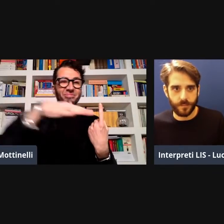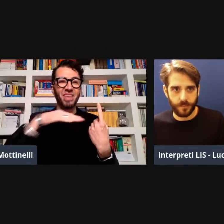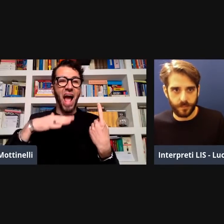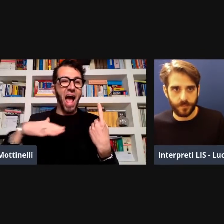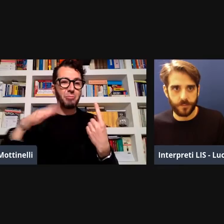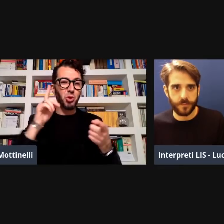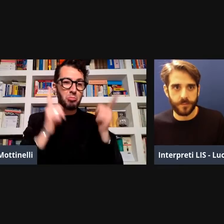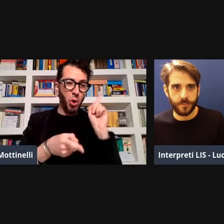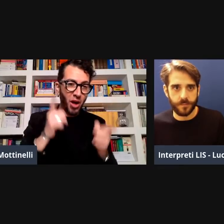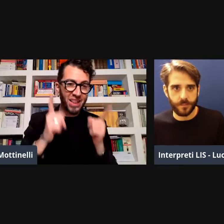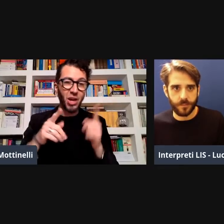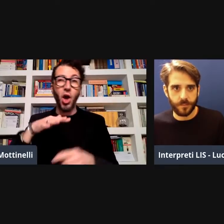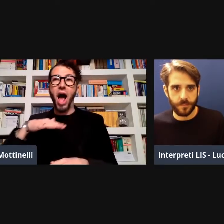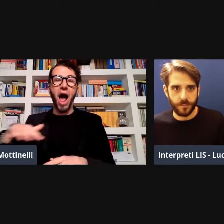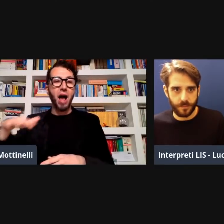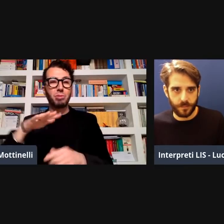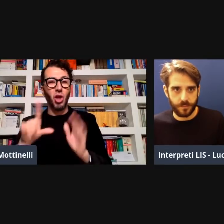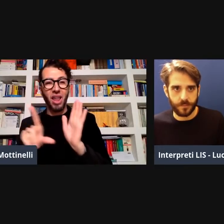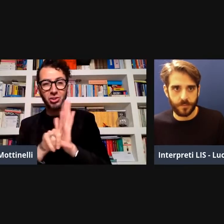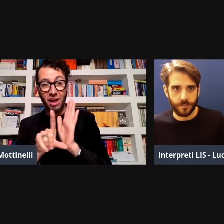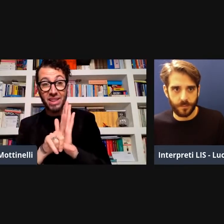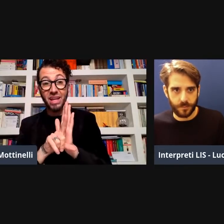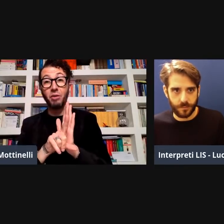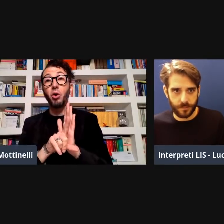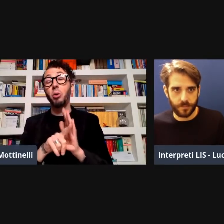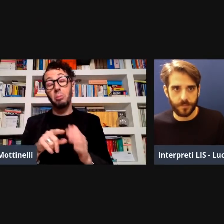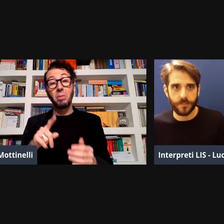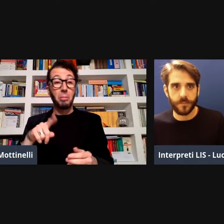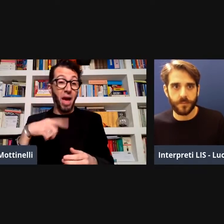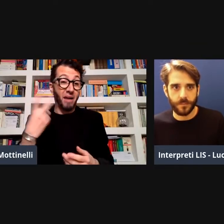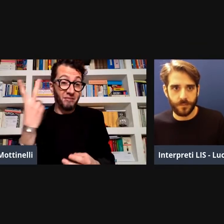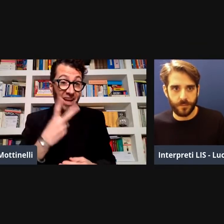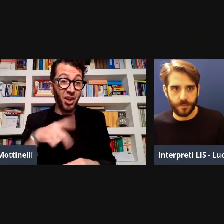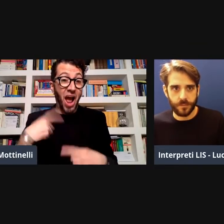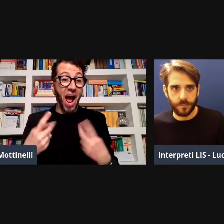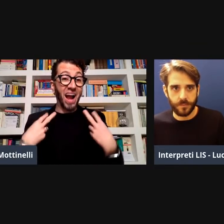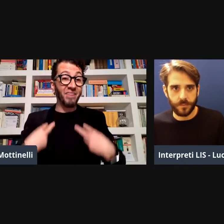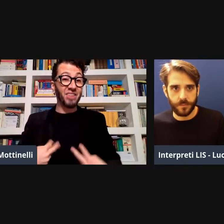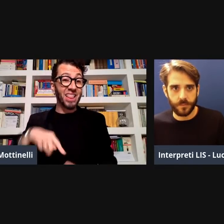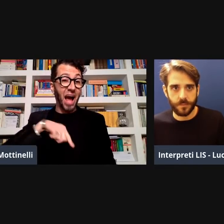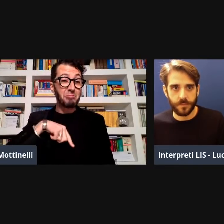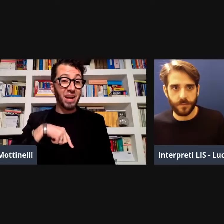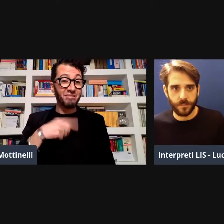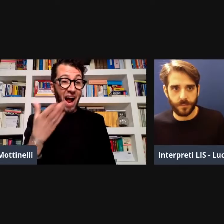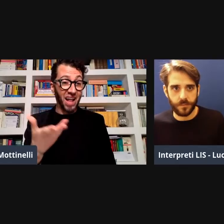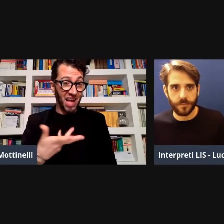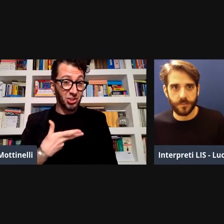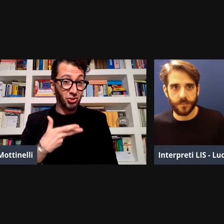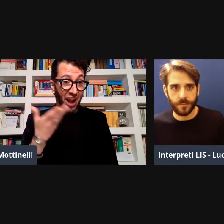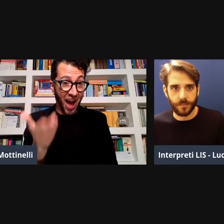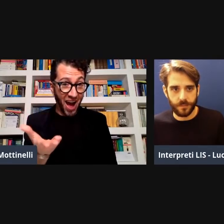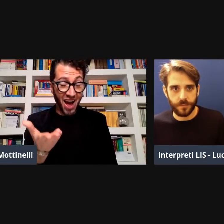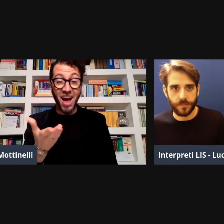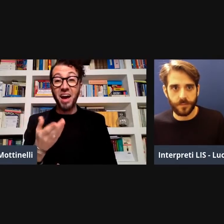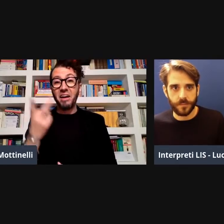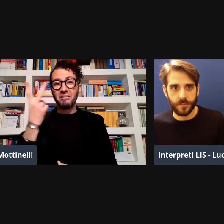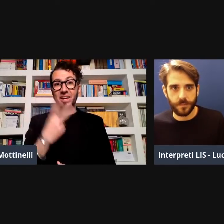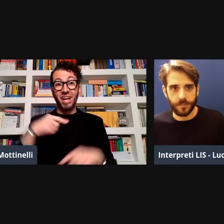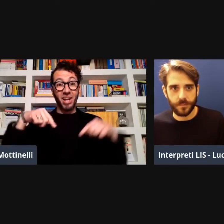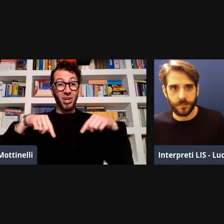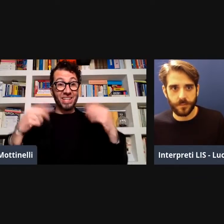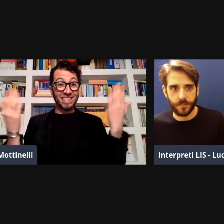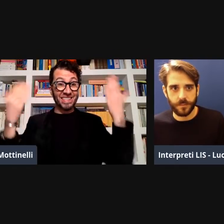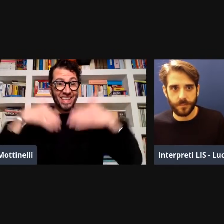comunque a dimanere impegnata in questo campo, perché ama l'ambito politico, l'ambito legale e in verità ha